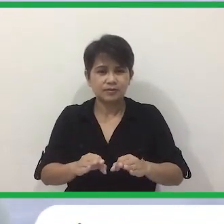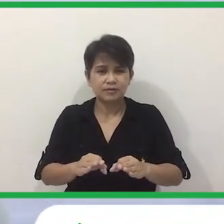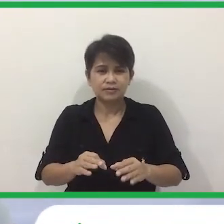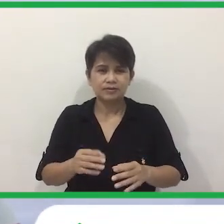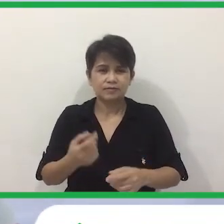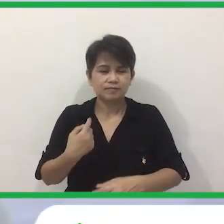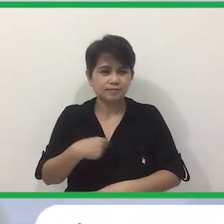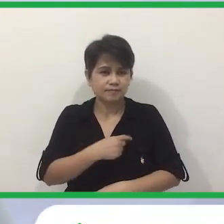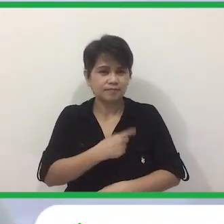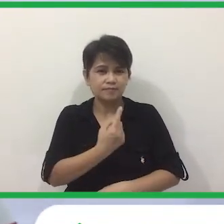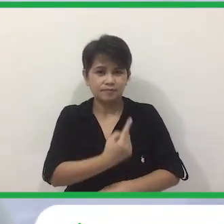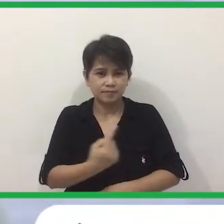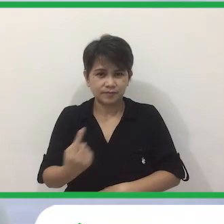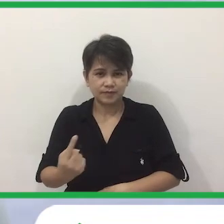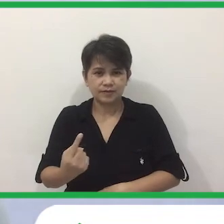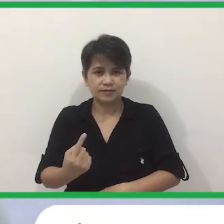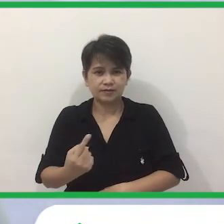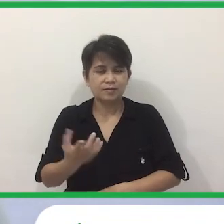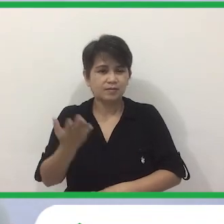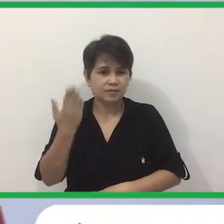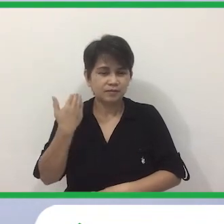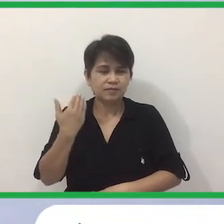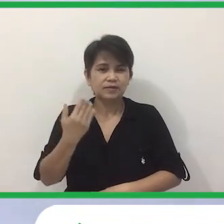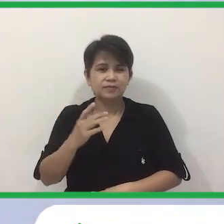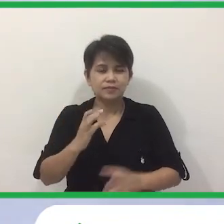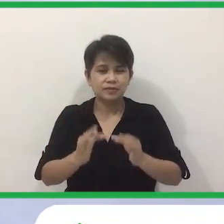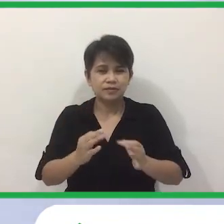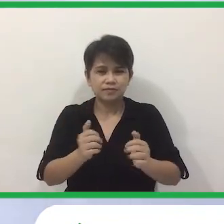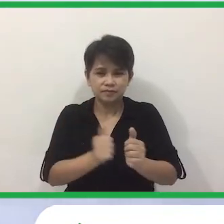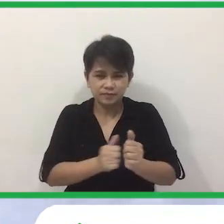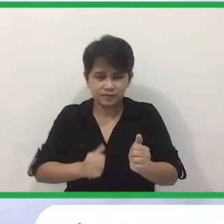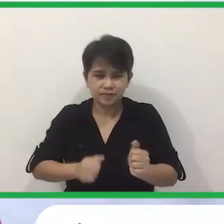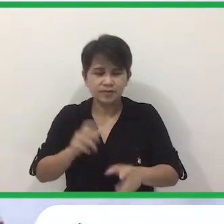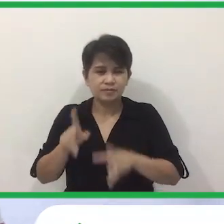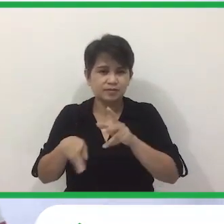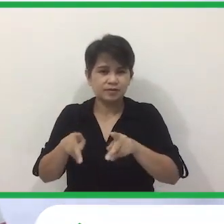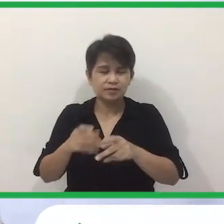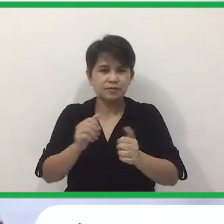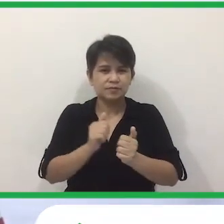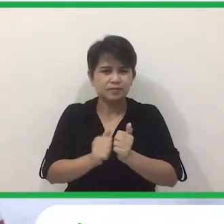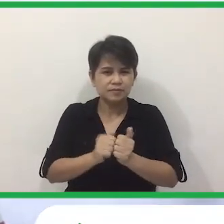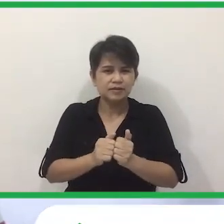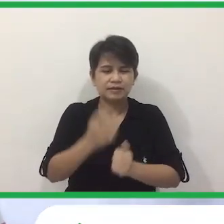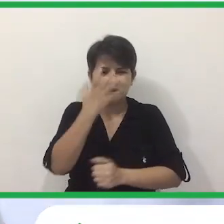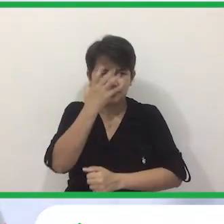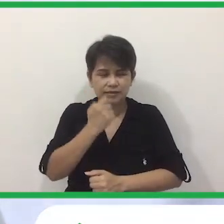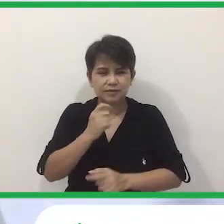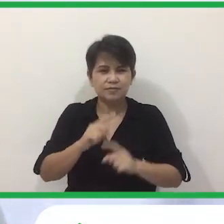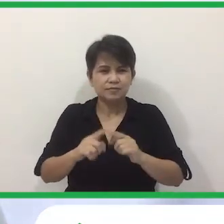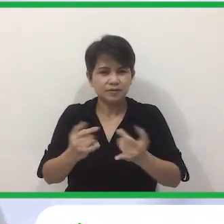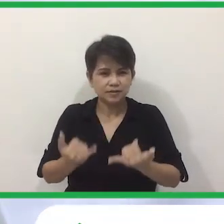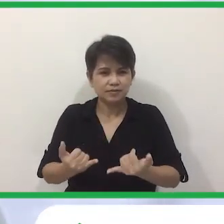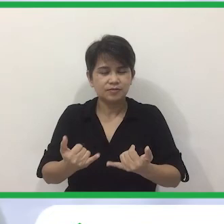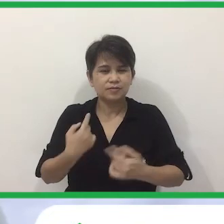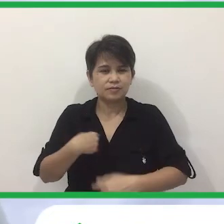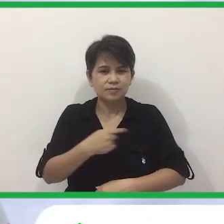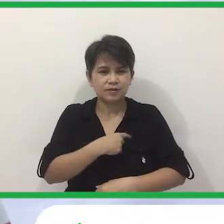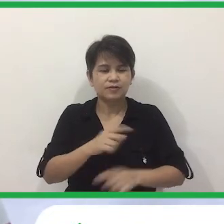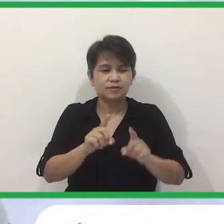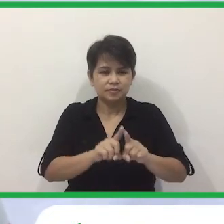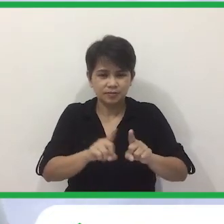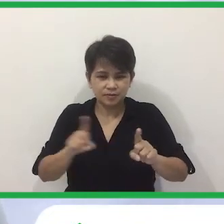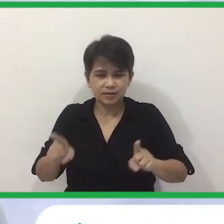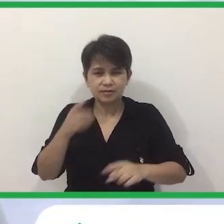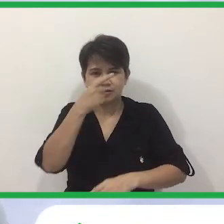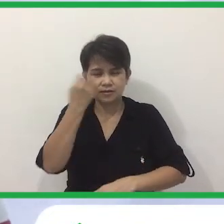Dapat Natin Sila Tulad Nung Dati Pag Lumalo Yung Sabihin Galit Ngayon Hindi Tay Galit Kasi Mahal Natin Sila